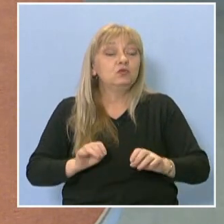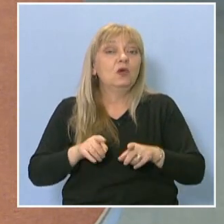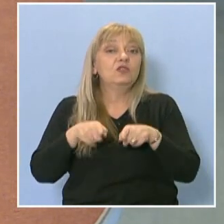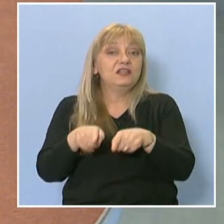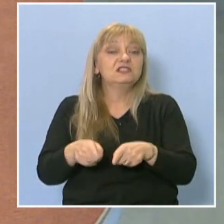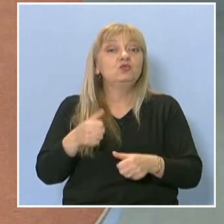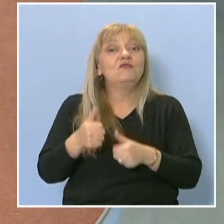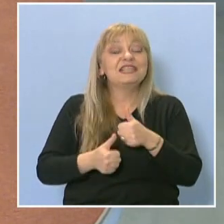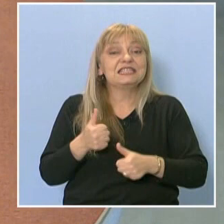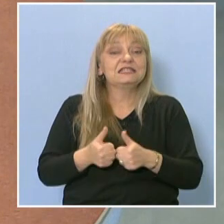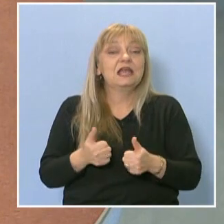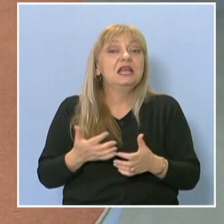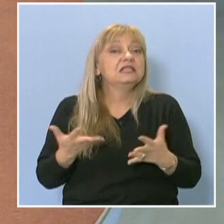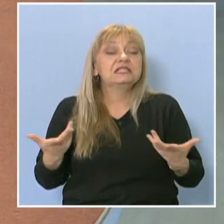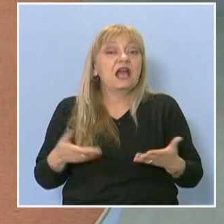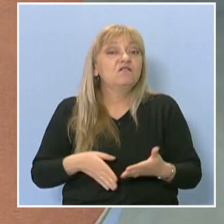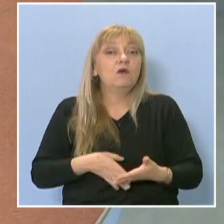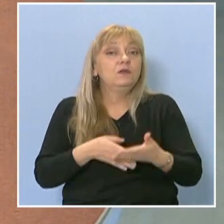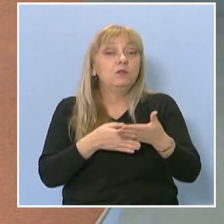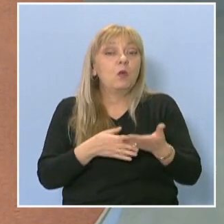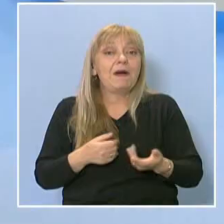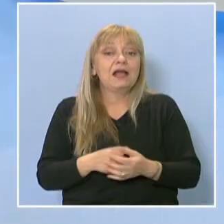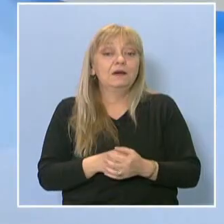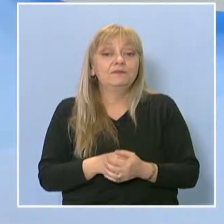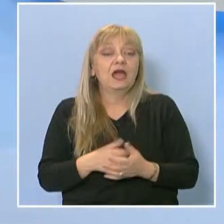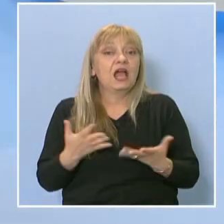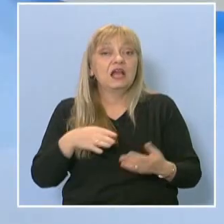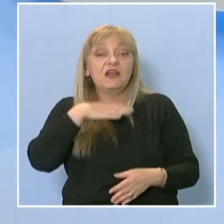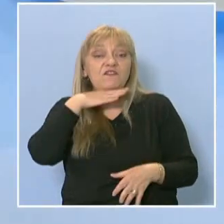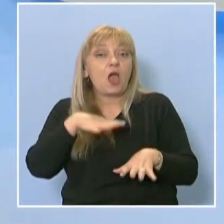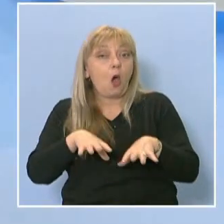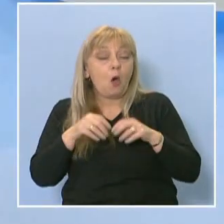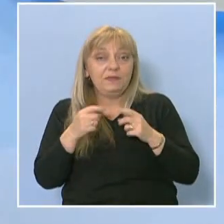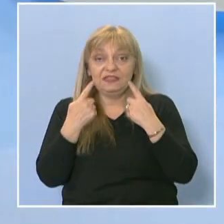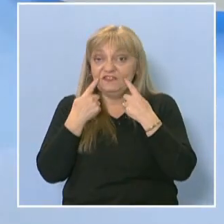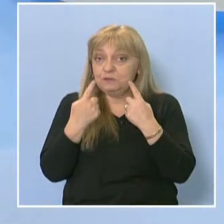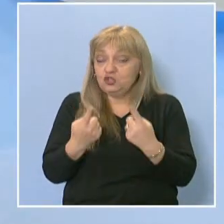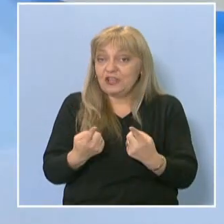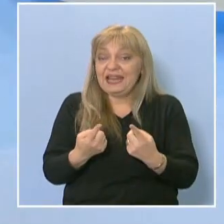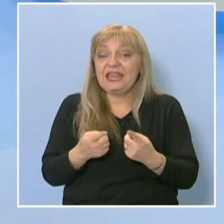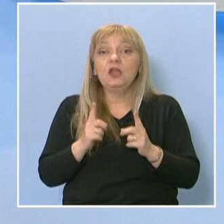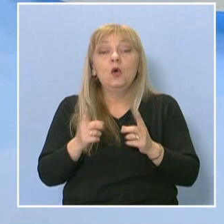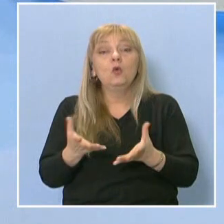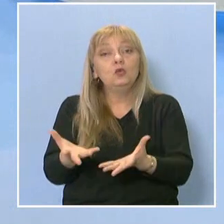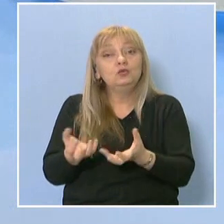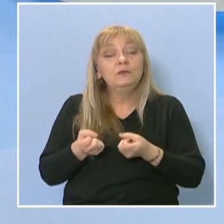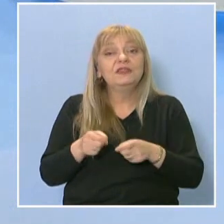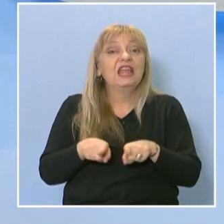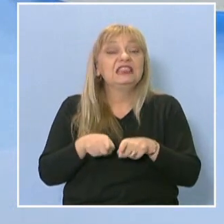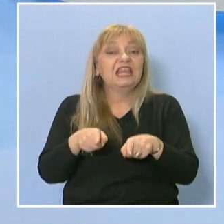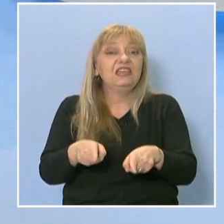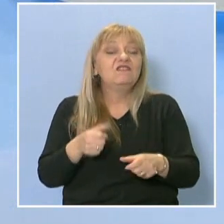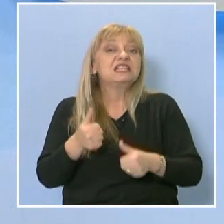състезание, но с какво ви помага? Какъв е опита, впечатленията, които черпите от такъв тип